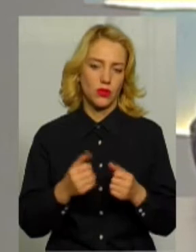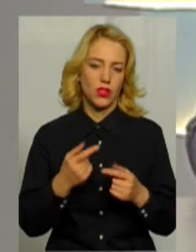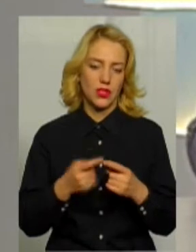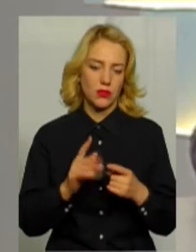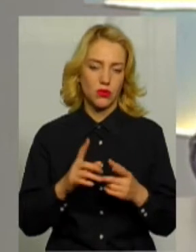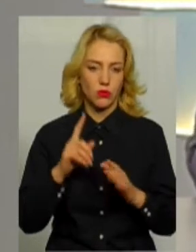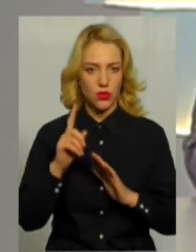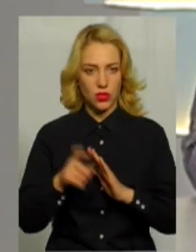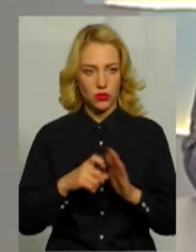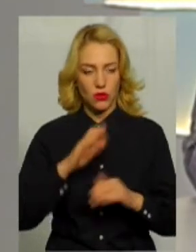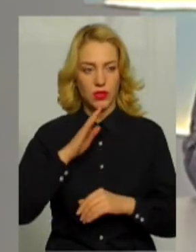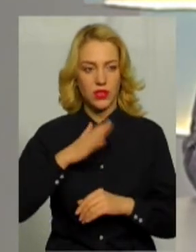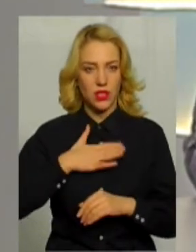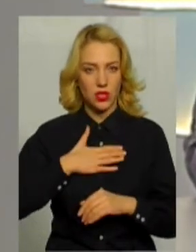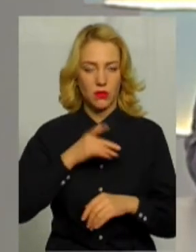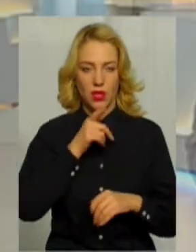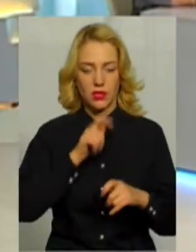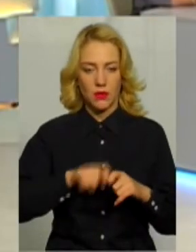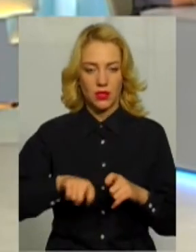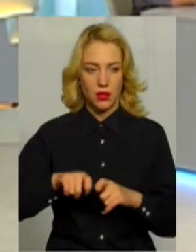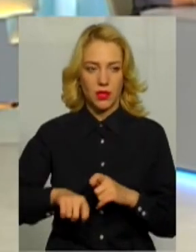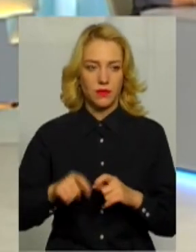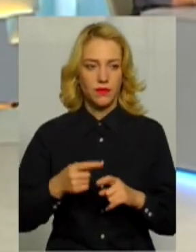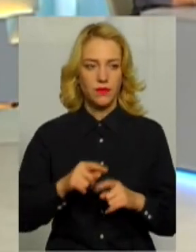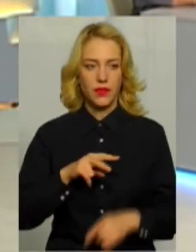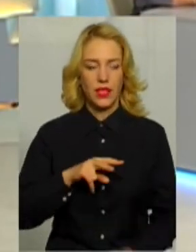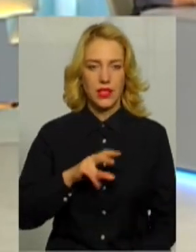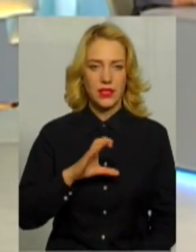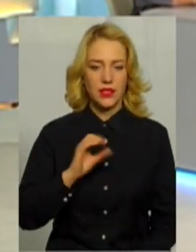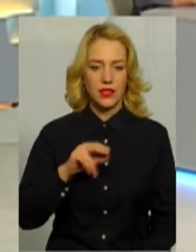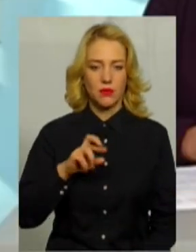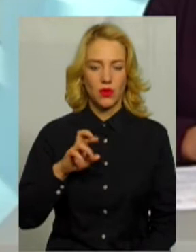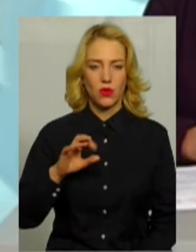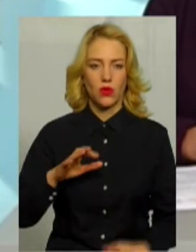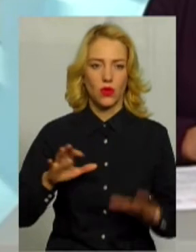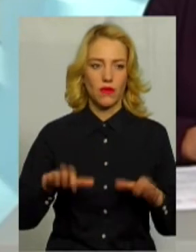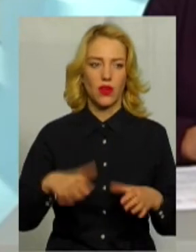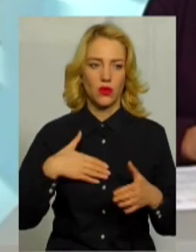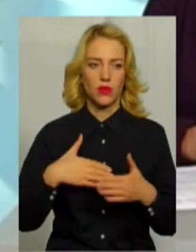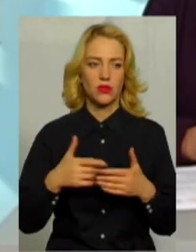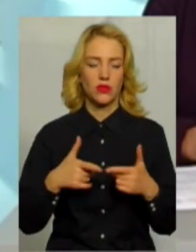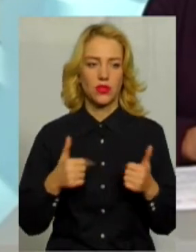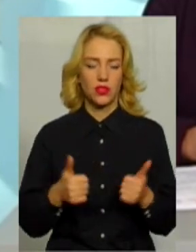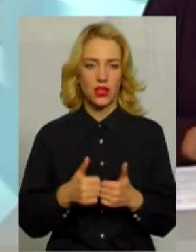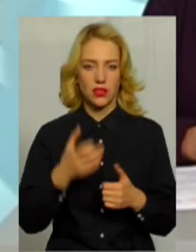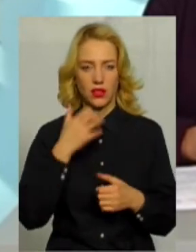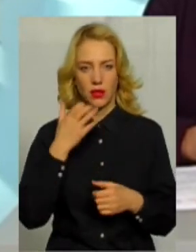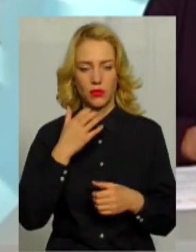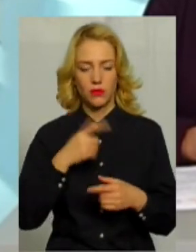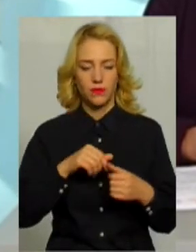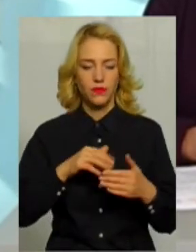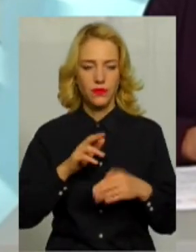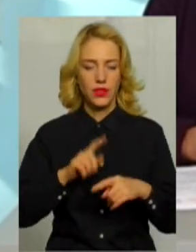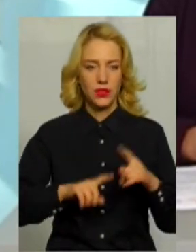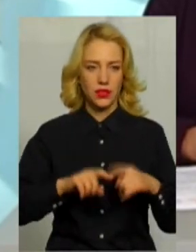'ясовувати з нашими експертами. Це Олеся Стебло, голова громадської організації «Тепло рідних